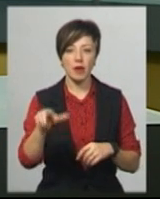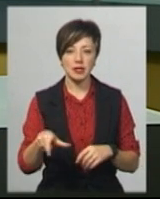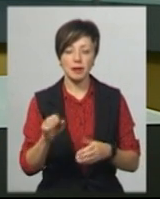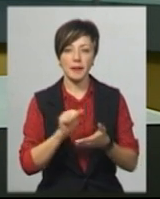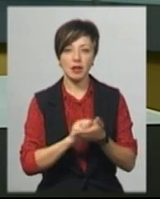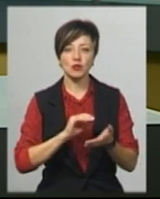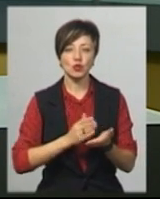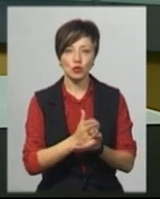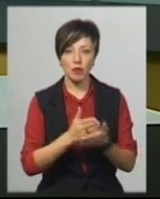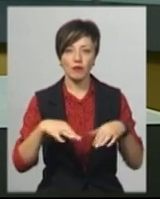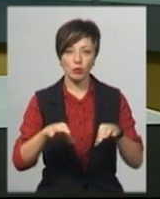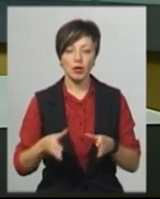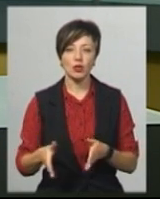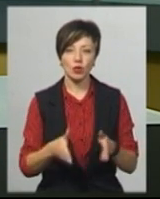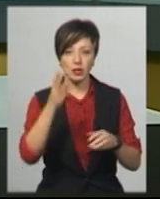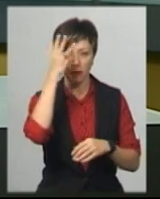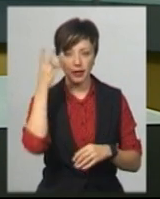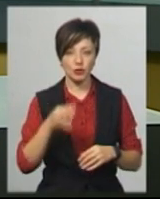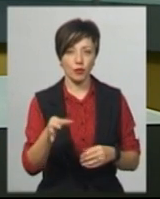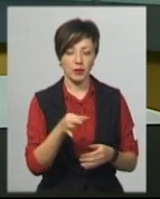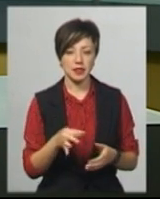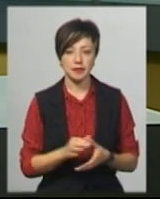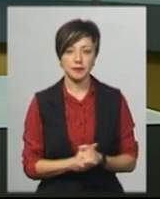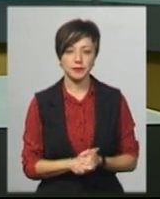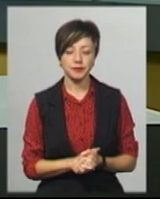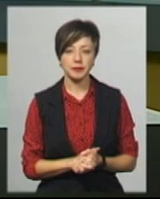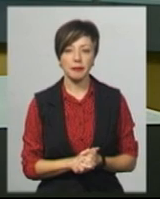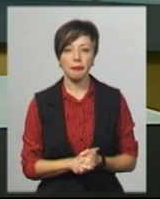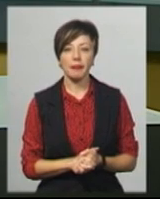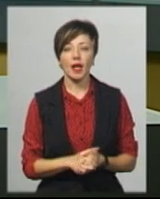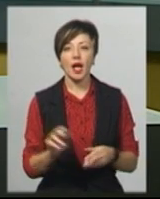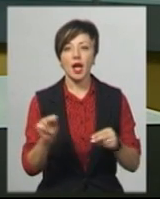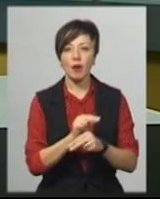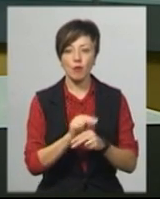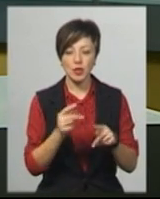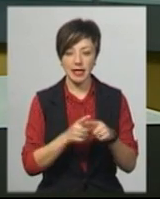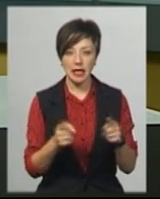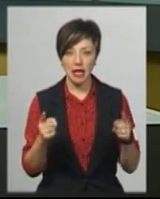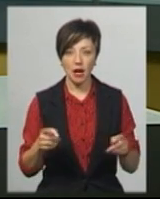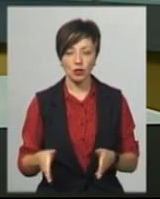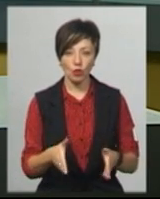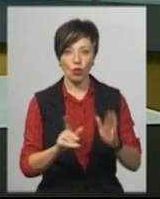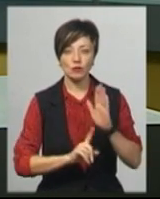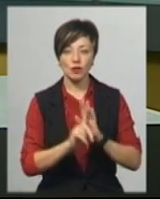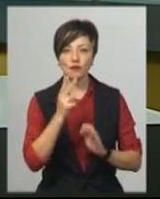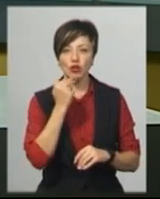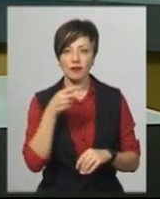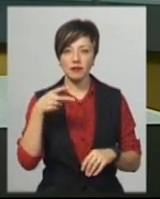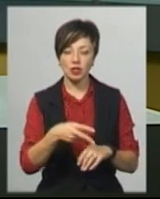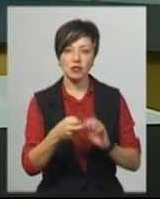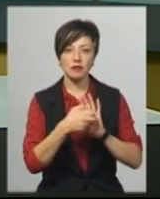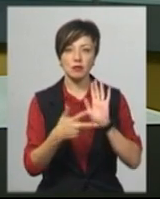пресою Служби автомобільних доріг Хмельницької області Наталія Колодій. Нагадаю, ремонт цієї ділянки дороги розпочався у червні